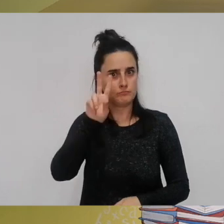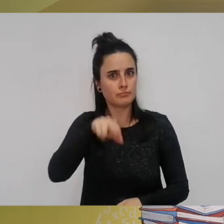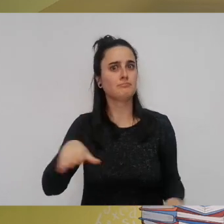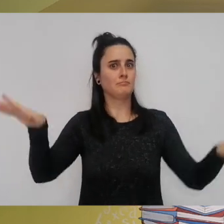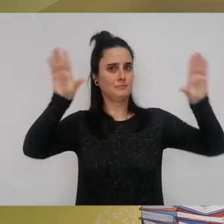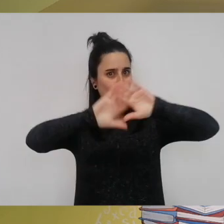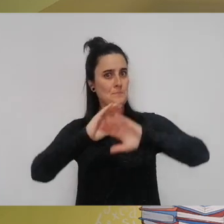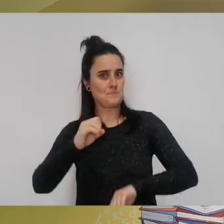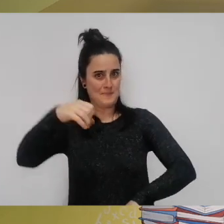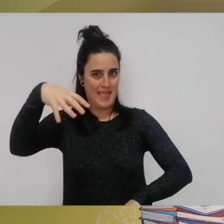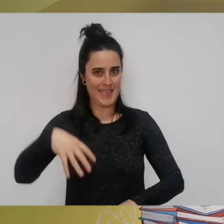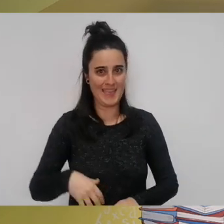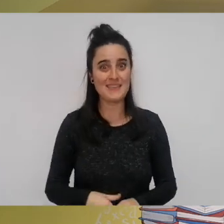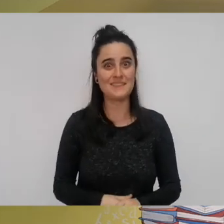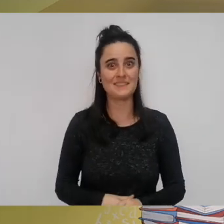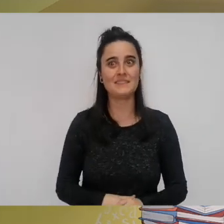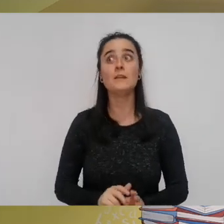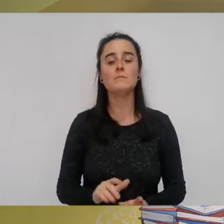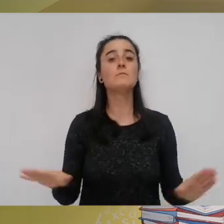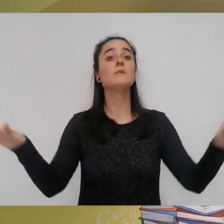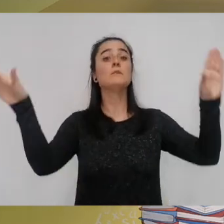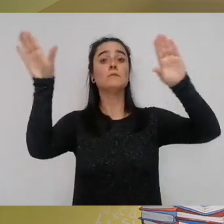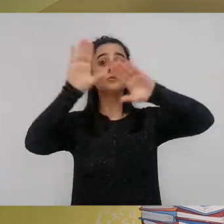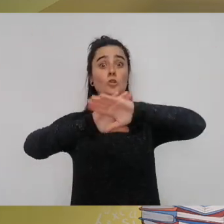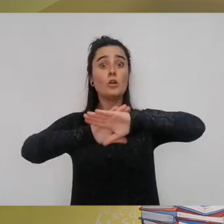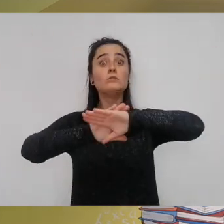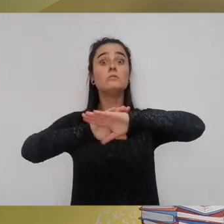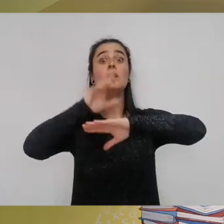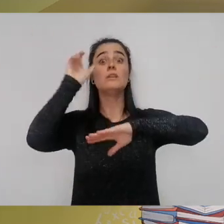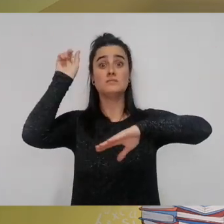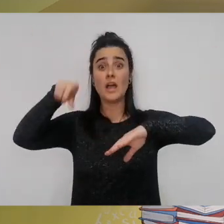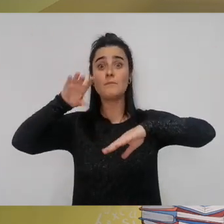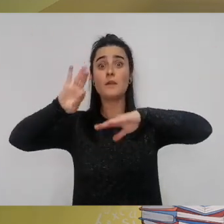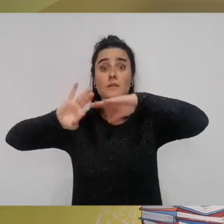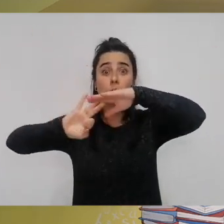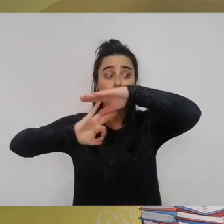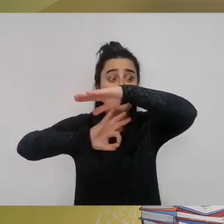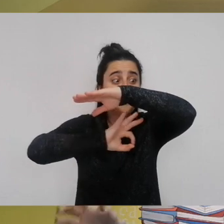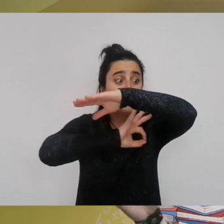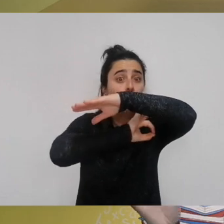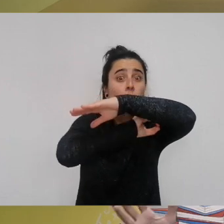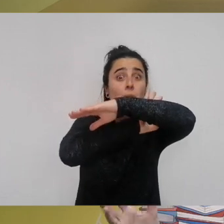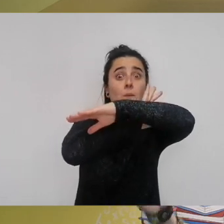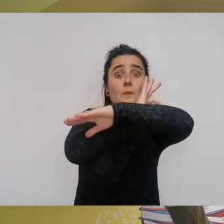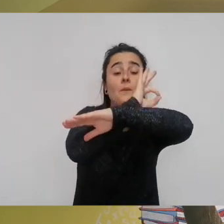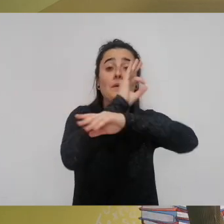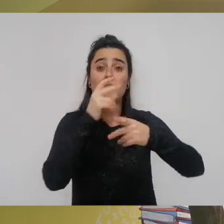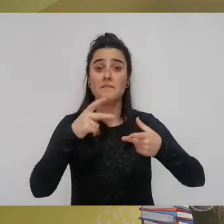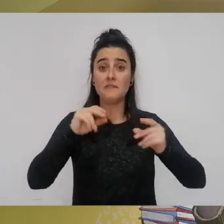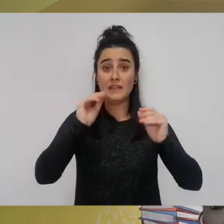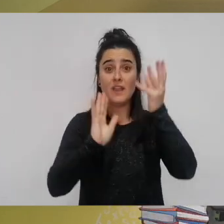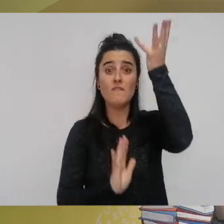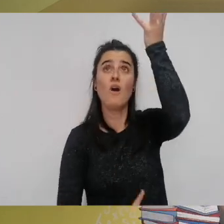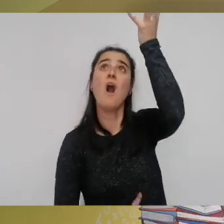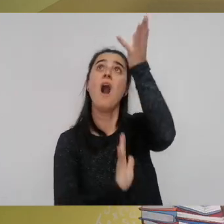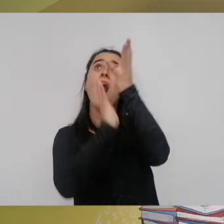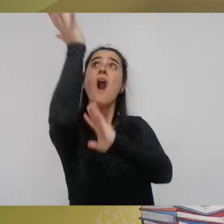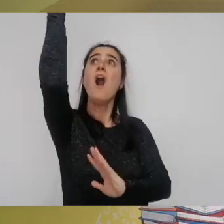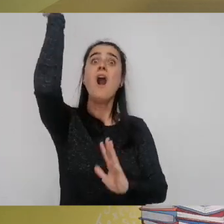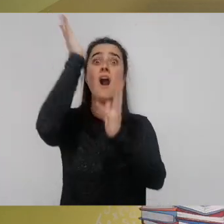baina nuski gauri ere bukatu egin zen eta sua undia izan erran